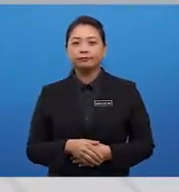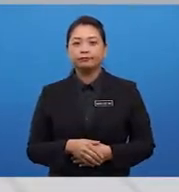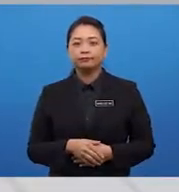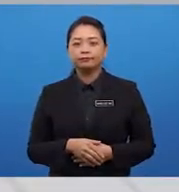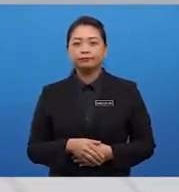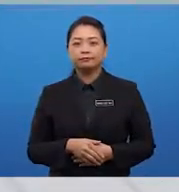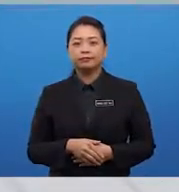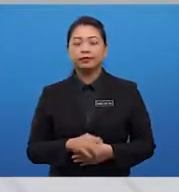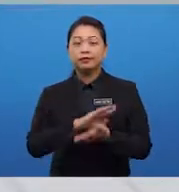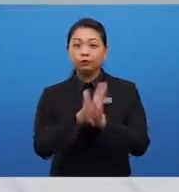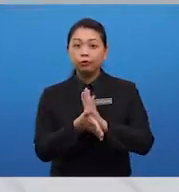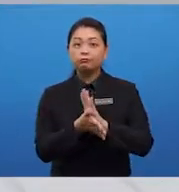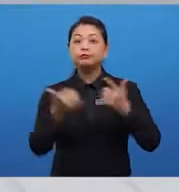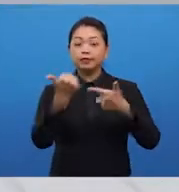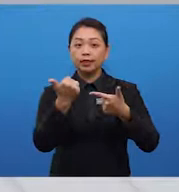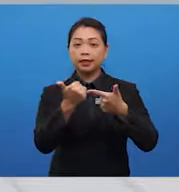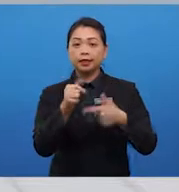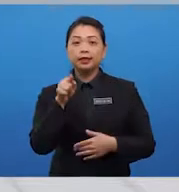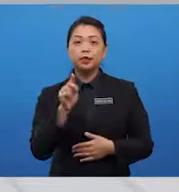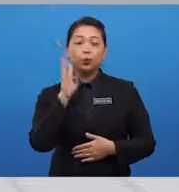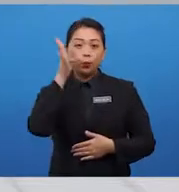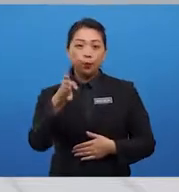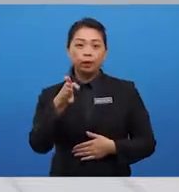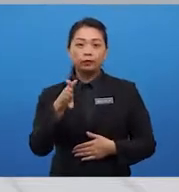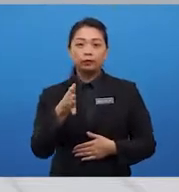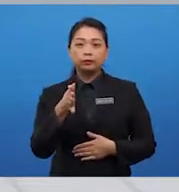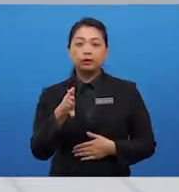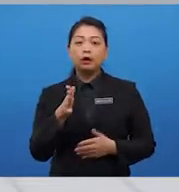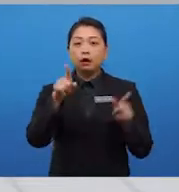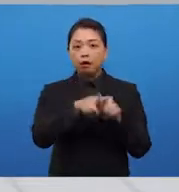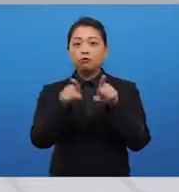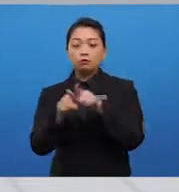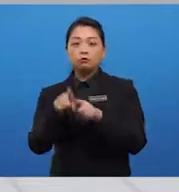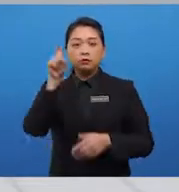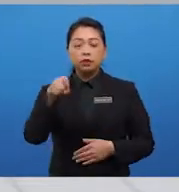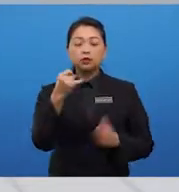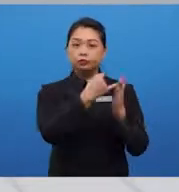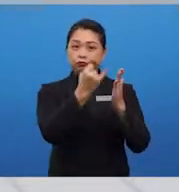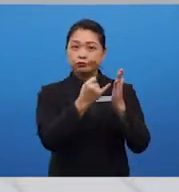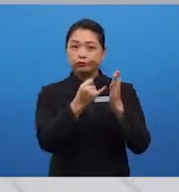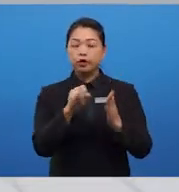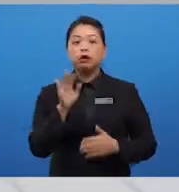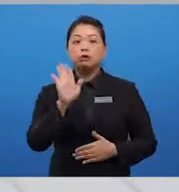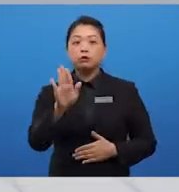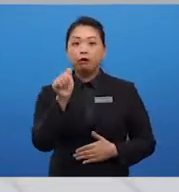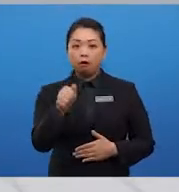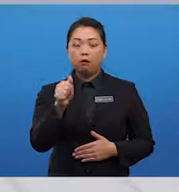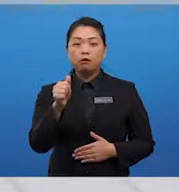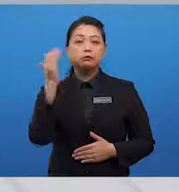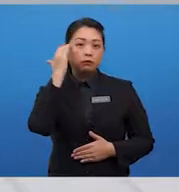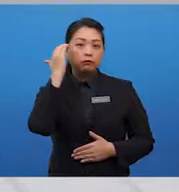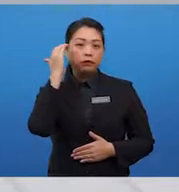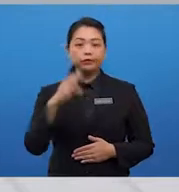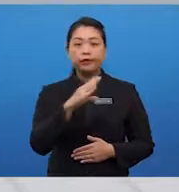Ketua, anda juga akan membutuhkan pengetahuan dan